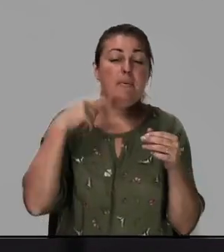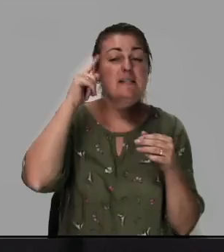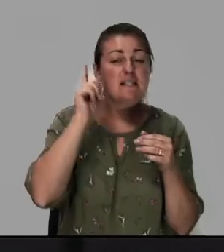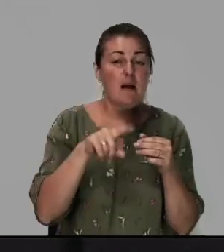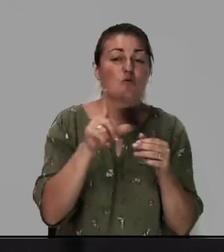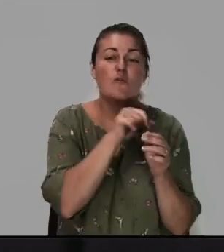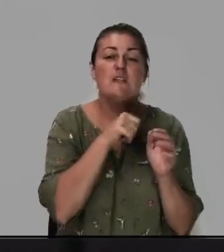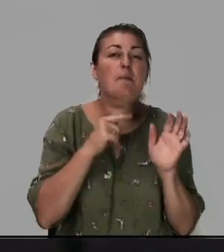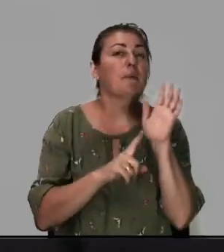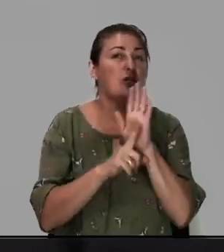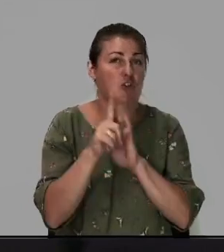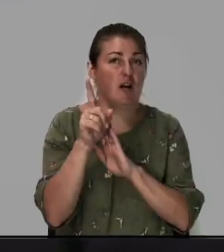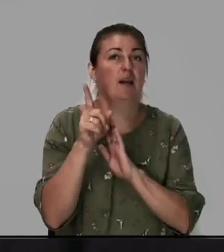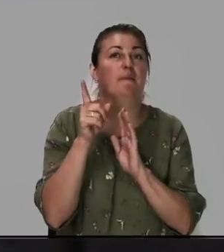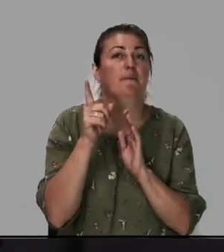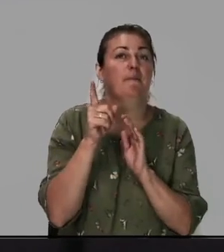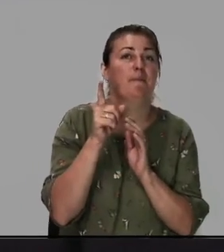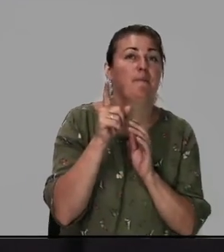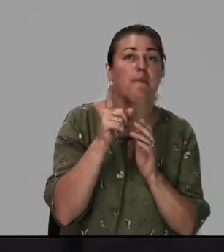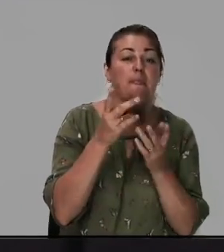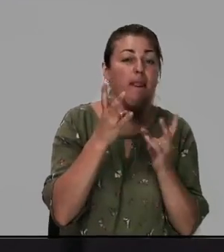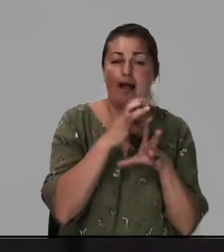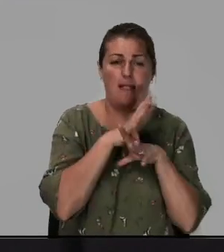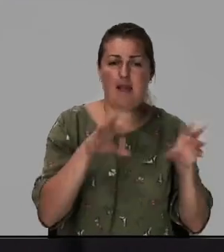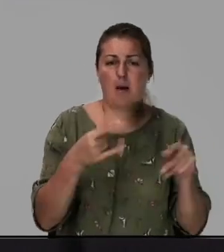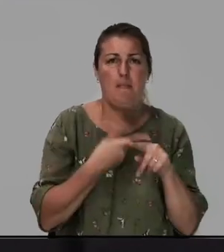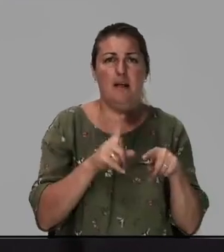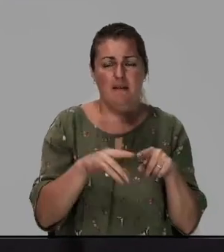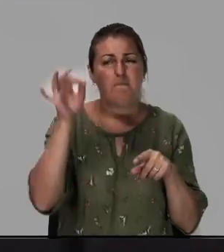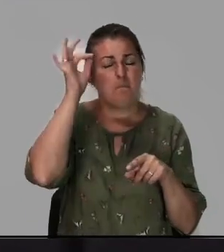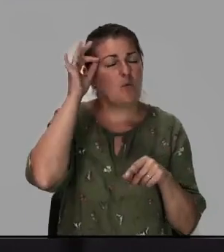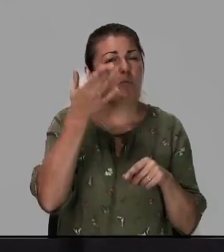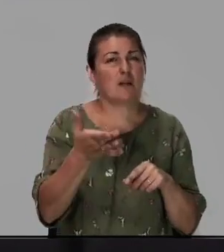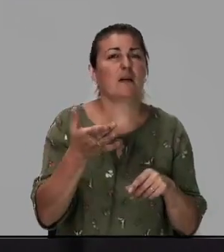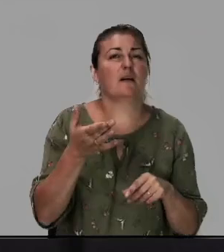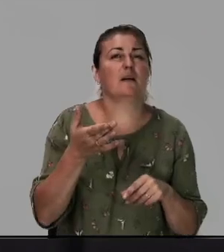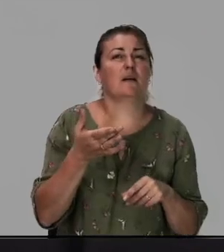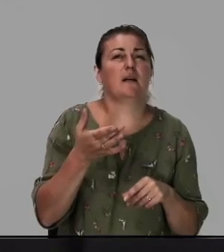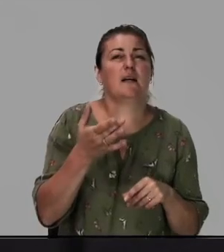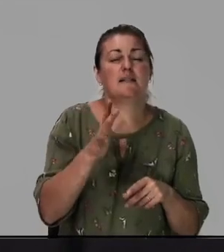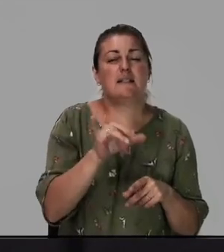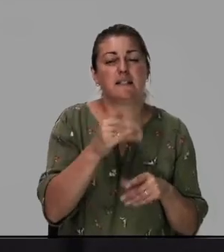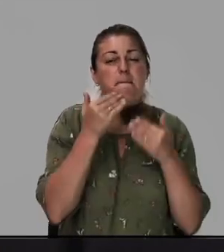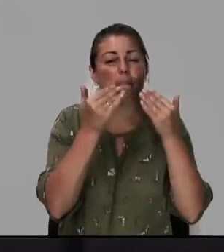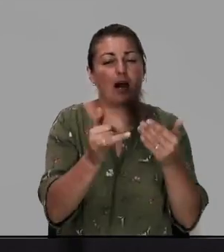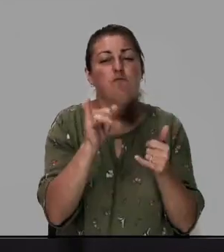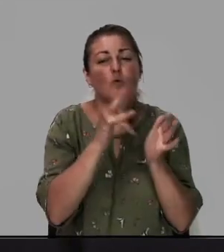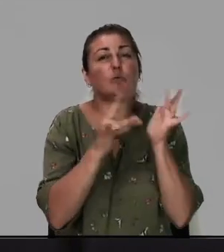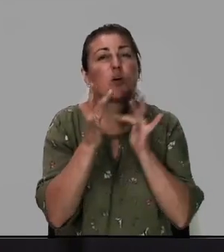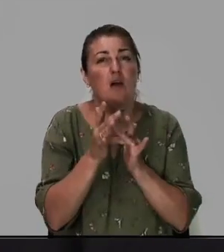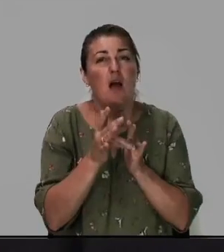что в самом начале не было этого. Помните, спрашивали Иисуса Христа,